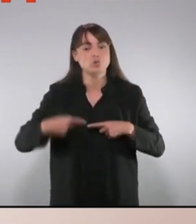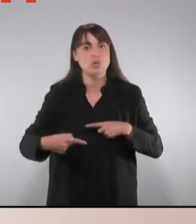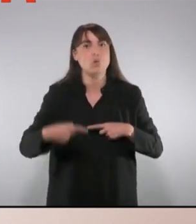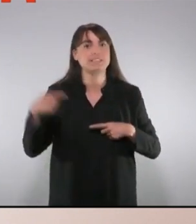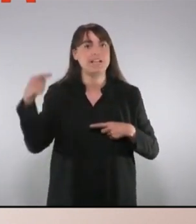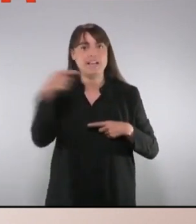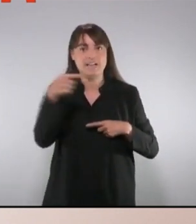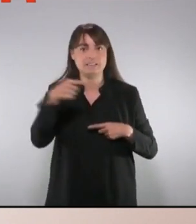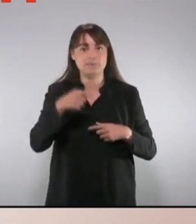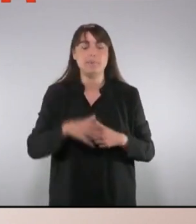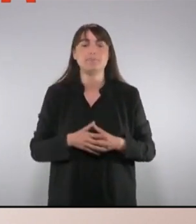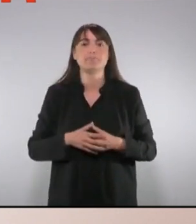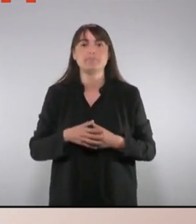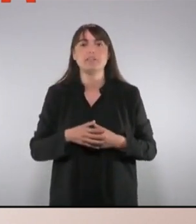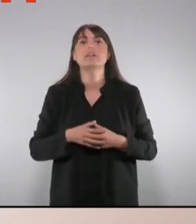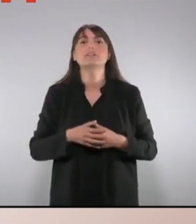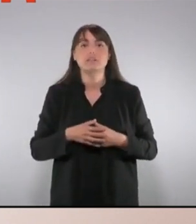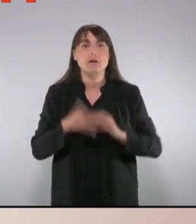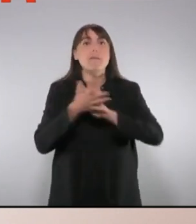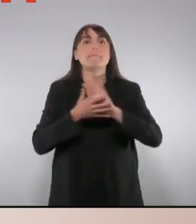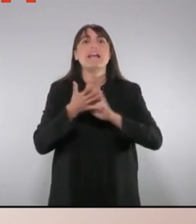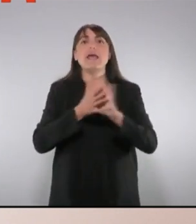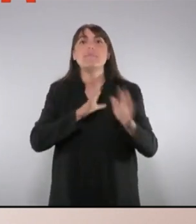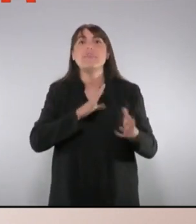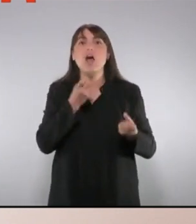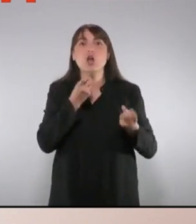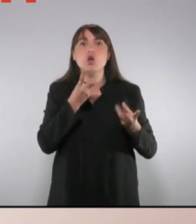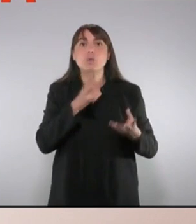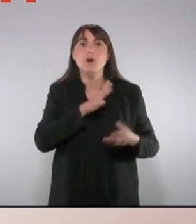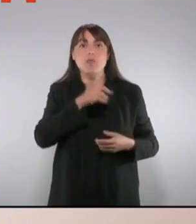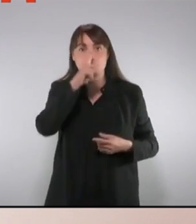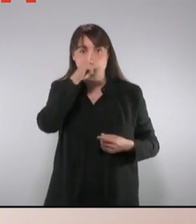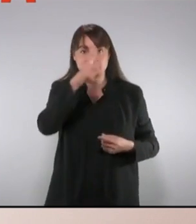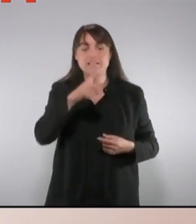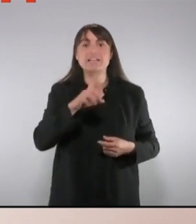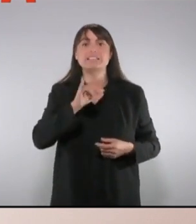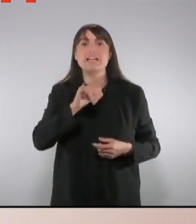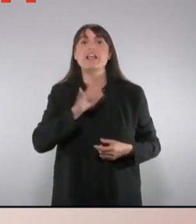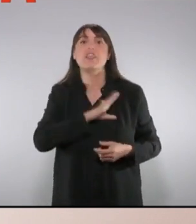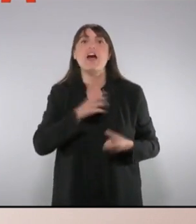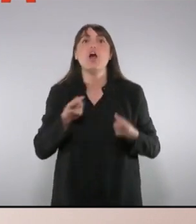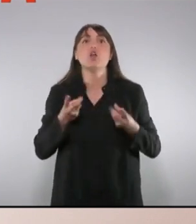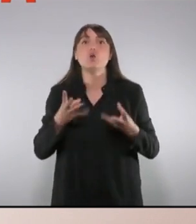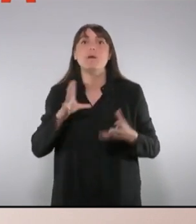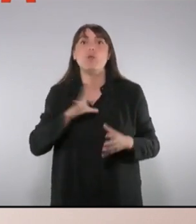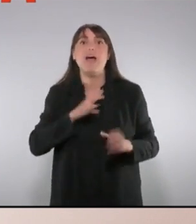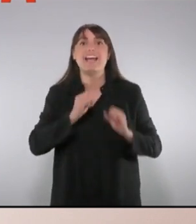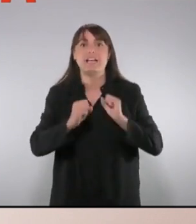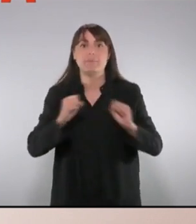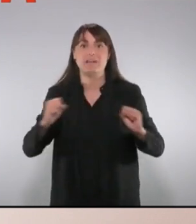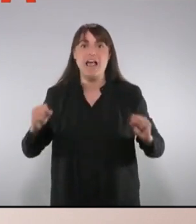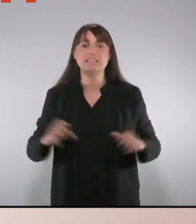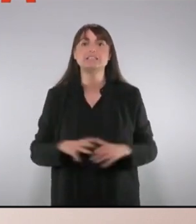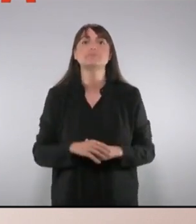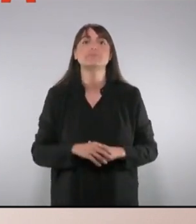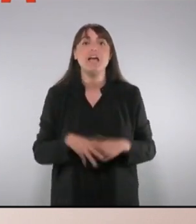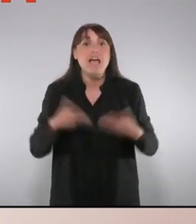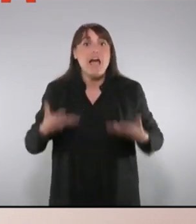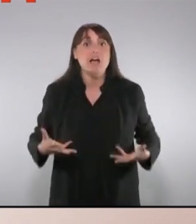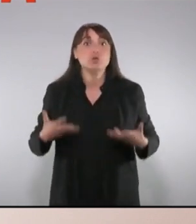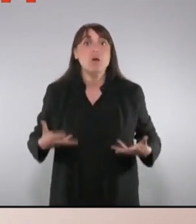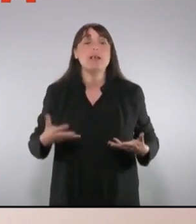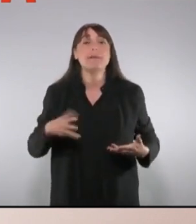parlem del número de policies i criminalitat. Actualment, a Catalunya, hi ha 34.000 agents de policia, aproximadament.